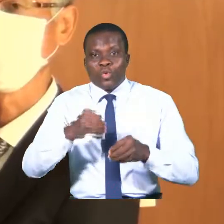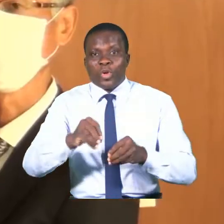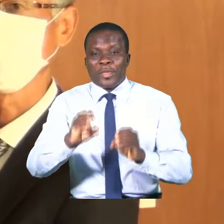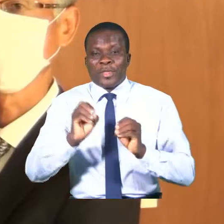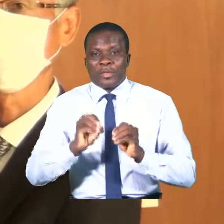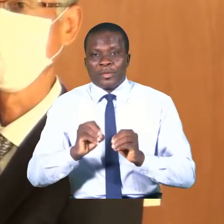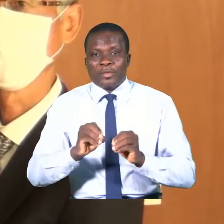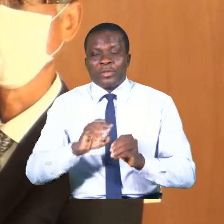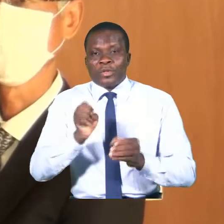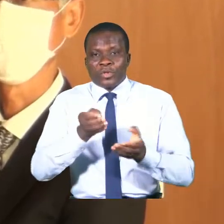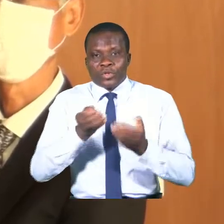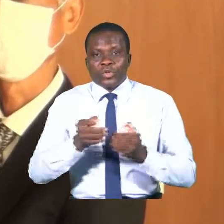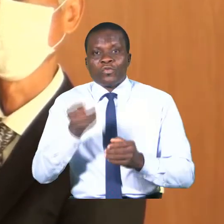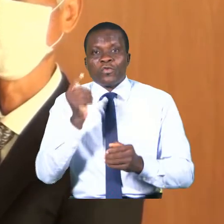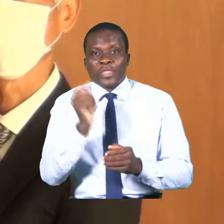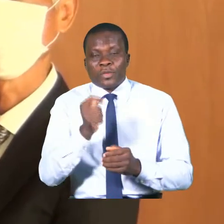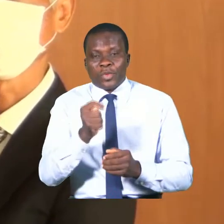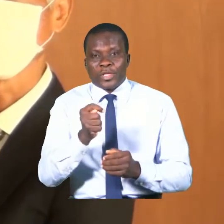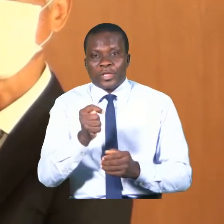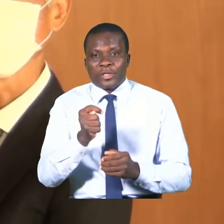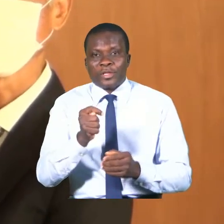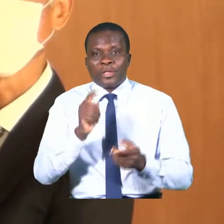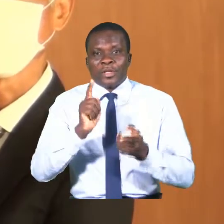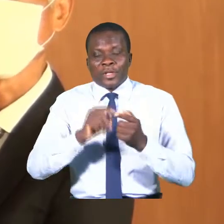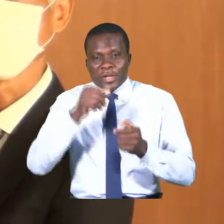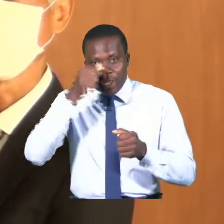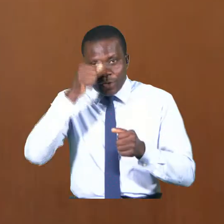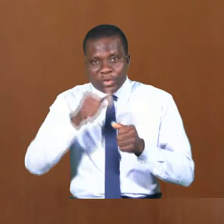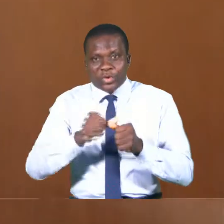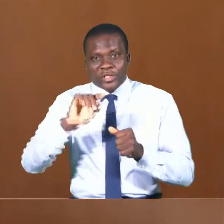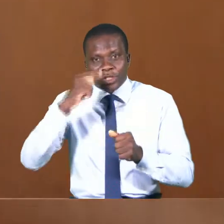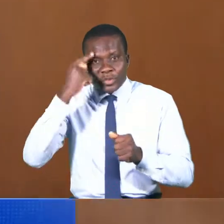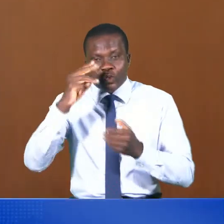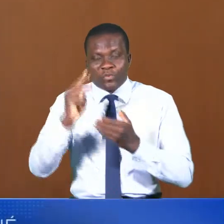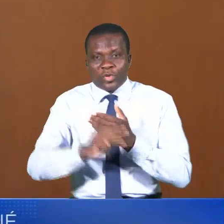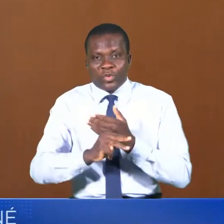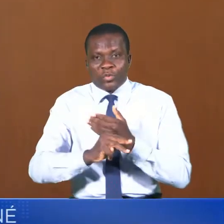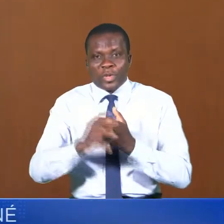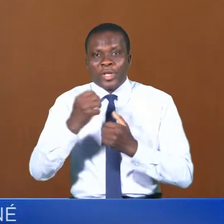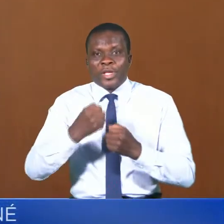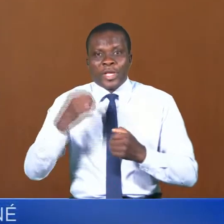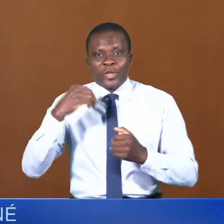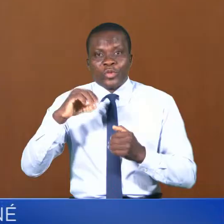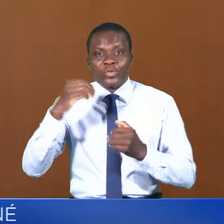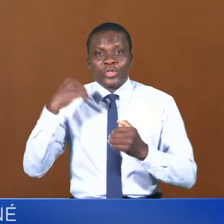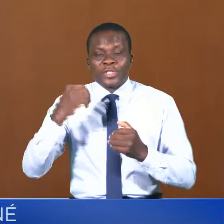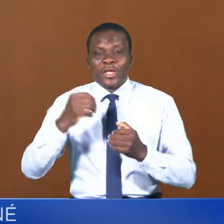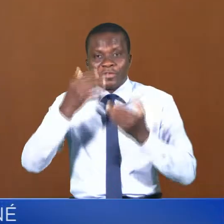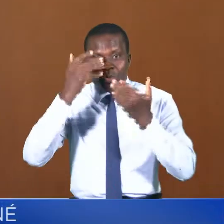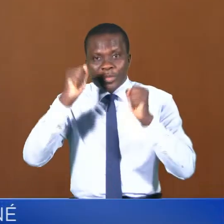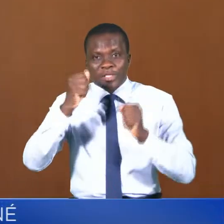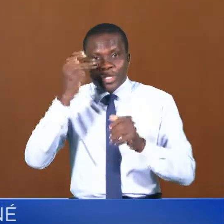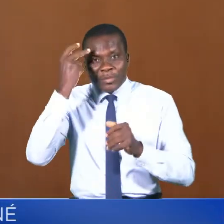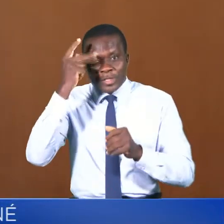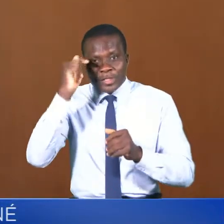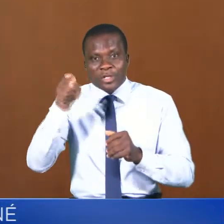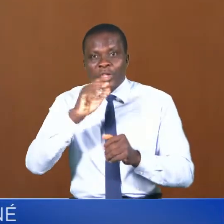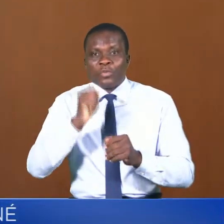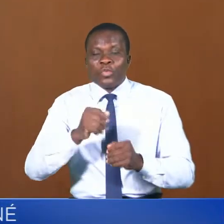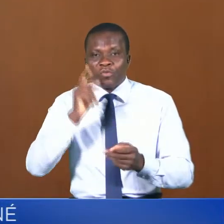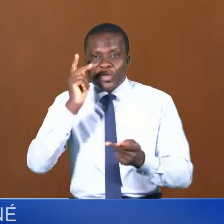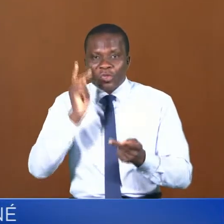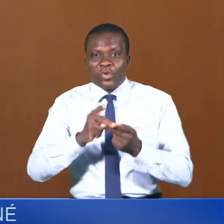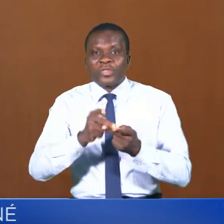Je voudrais vous témoigner la reconnaissance du gouvernement et de son chef, le président Patrice Talon, pour votre constante